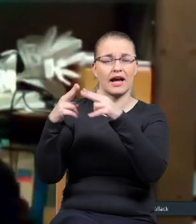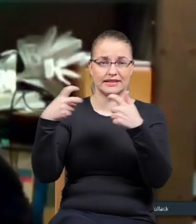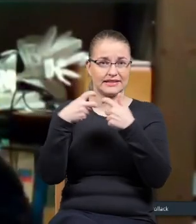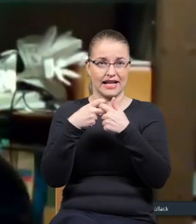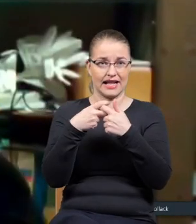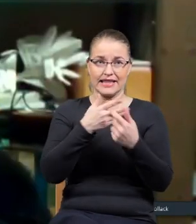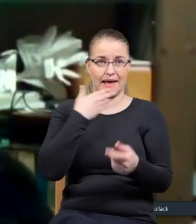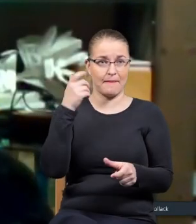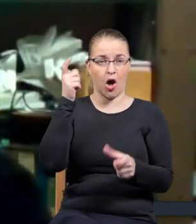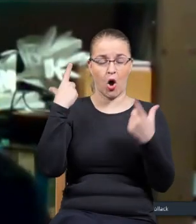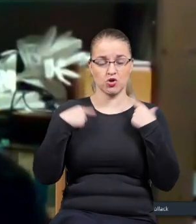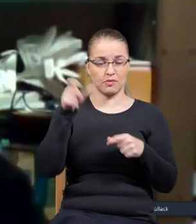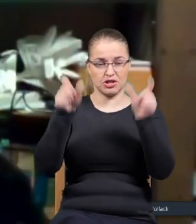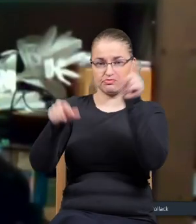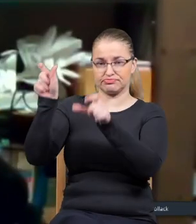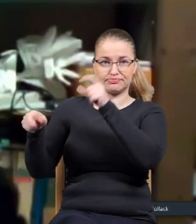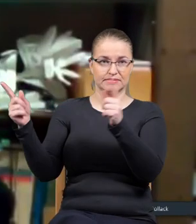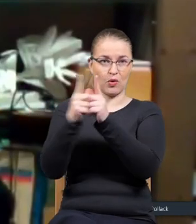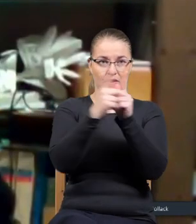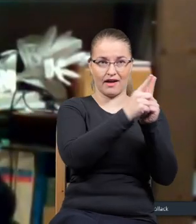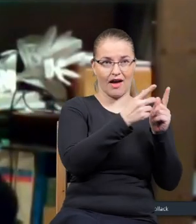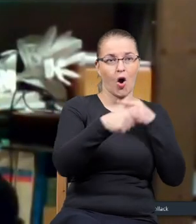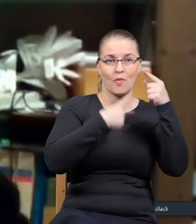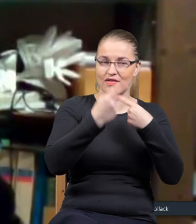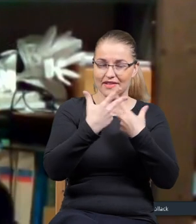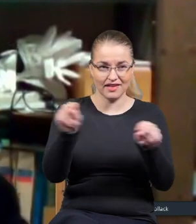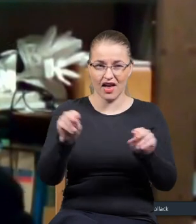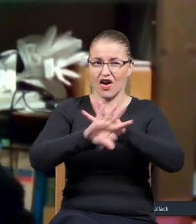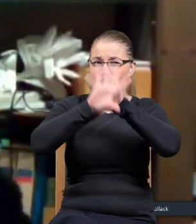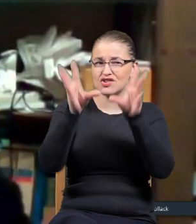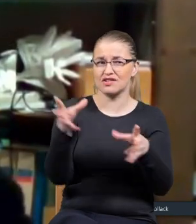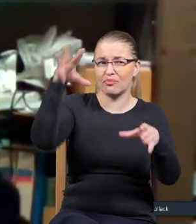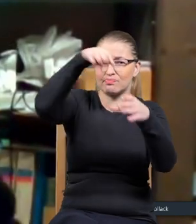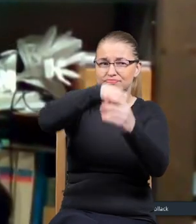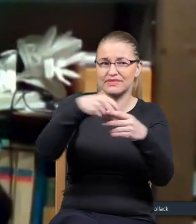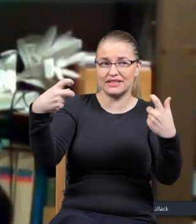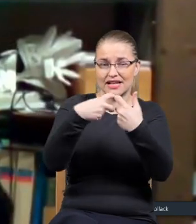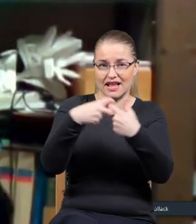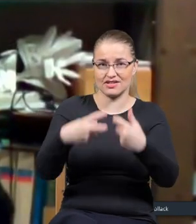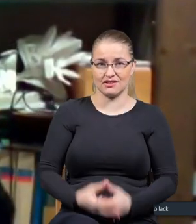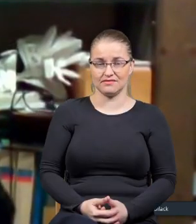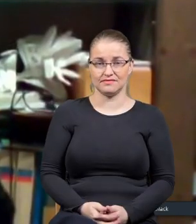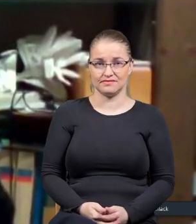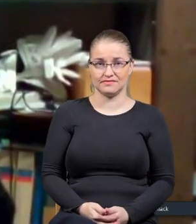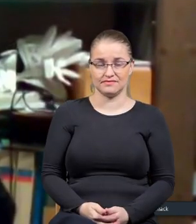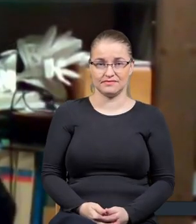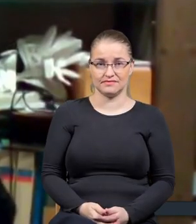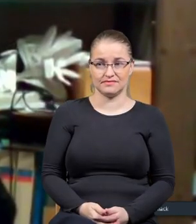nie jak osobiście jeden drugiemu opowiada, nie. Przecież one to wszystko w internecie znajdą.